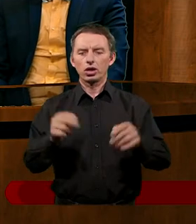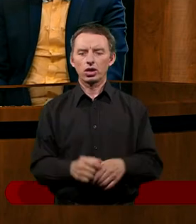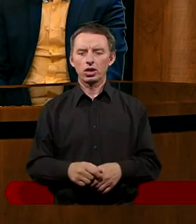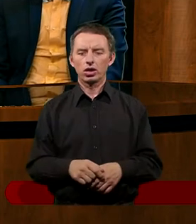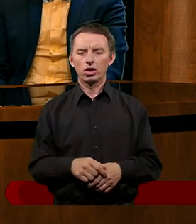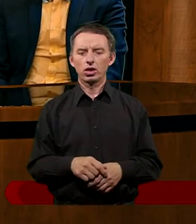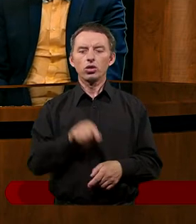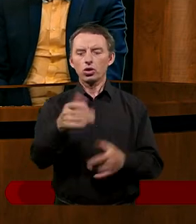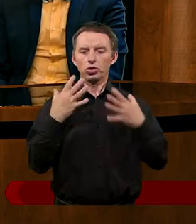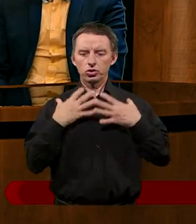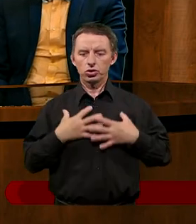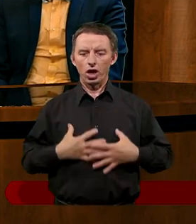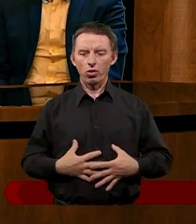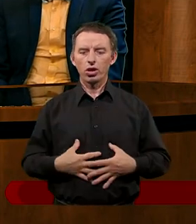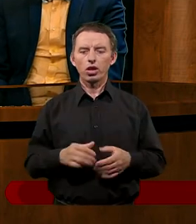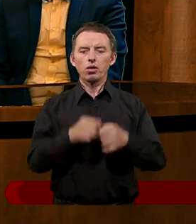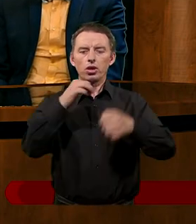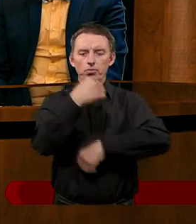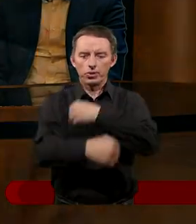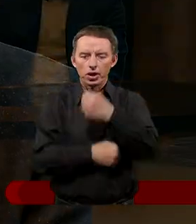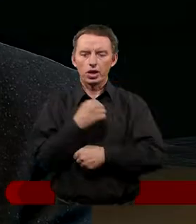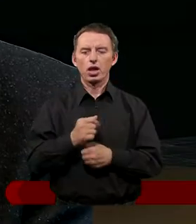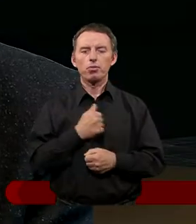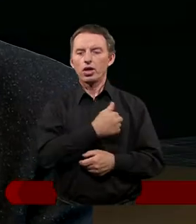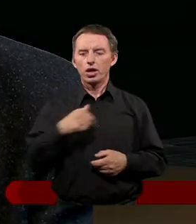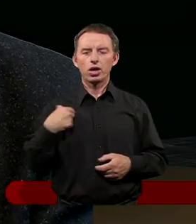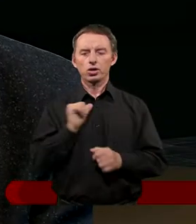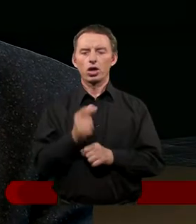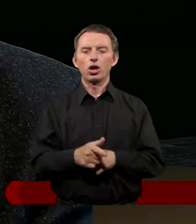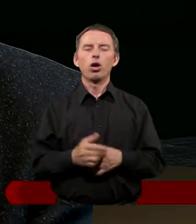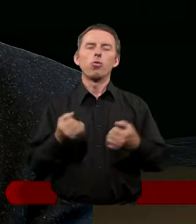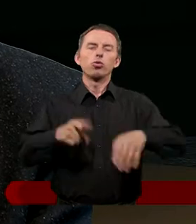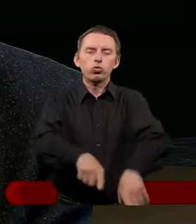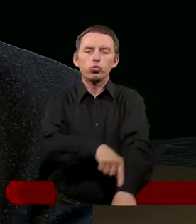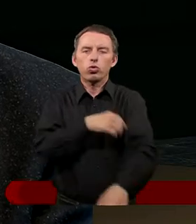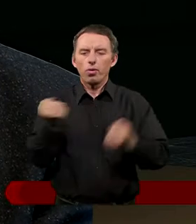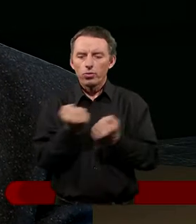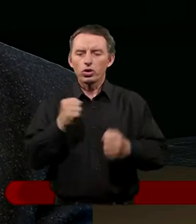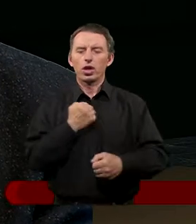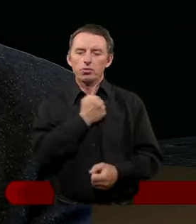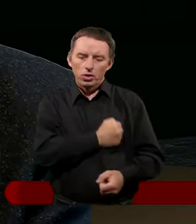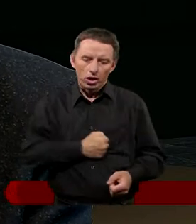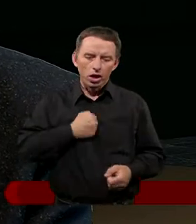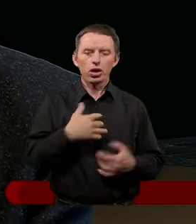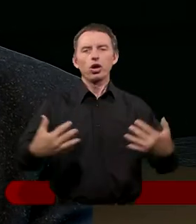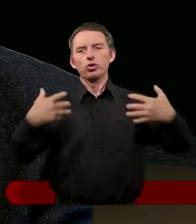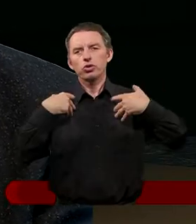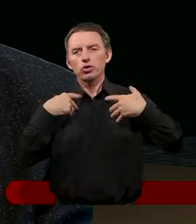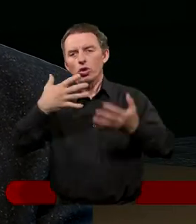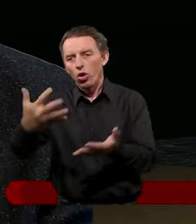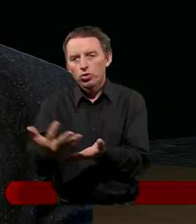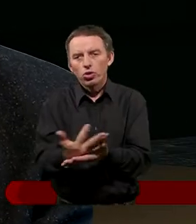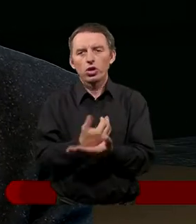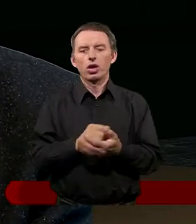samym, co i ciało w nadmierną pracę. Jeżeli my się będziemy zbyt mocno trapili wszystkimi naszymi niedociągnięciami,